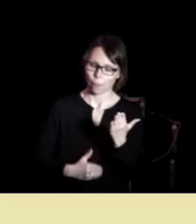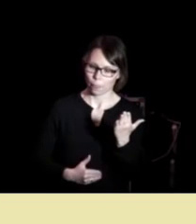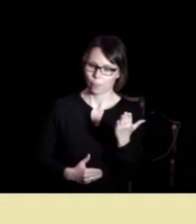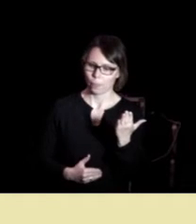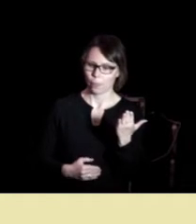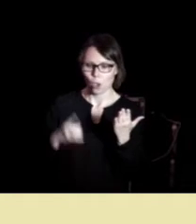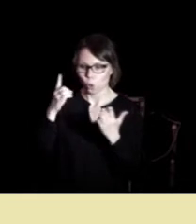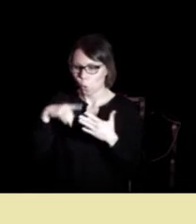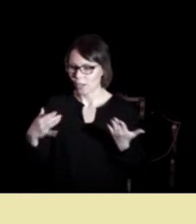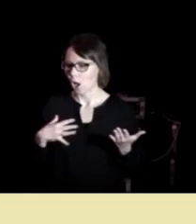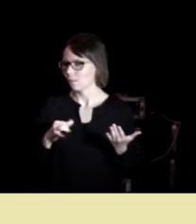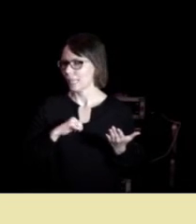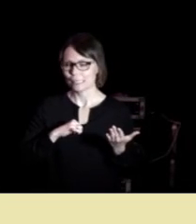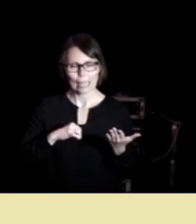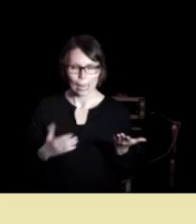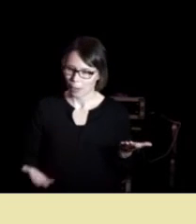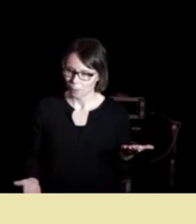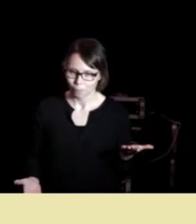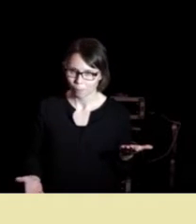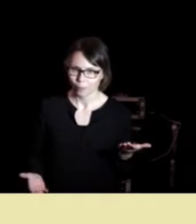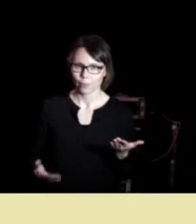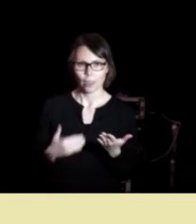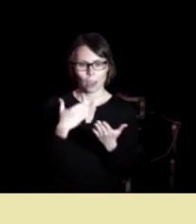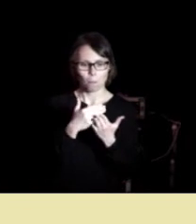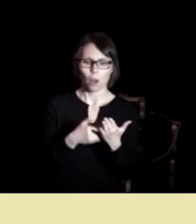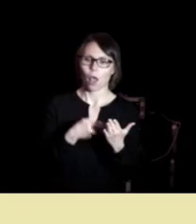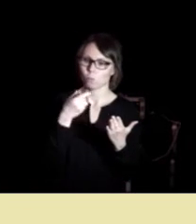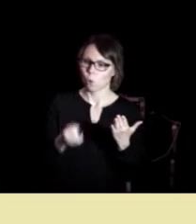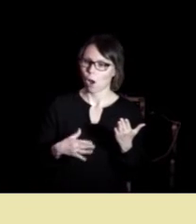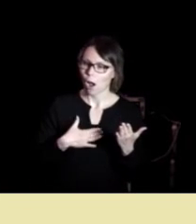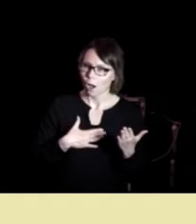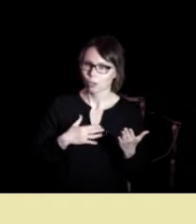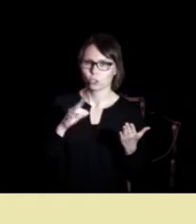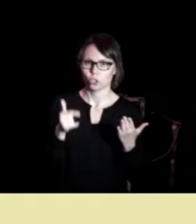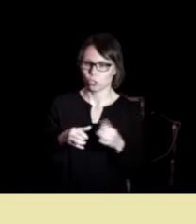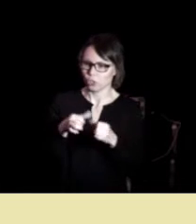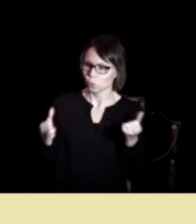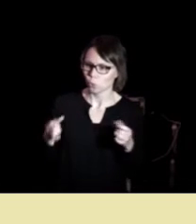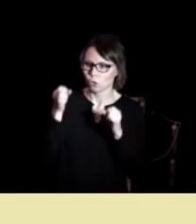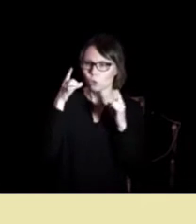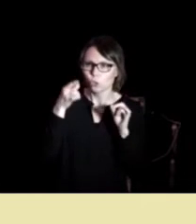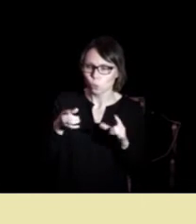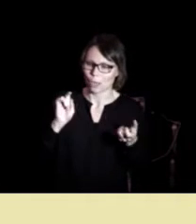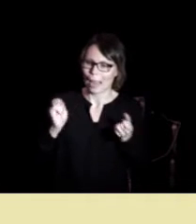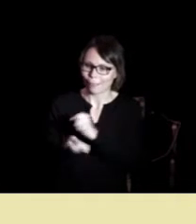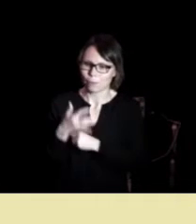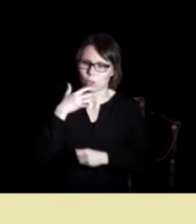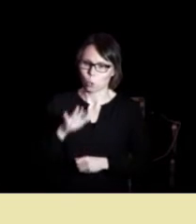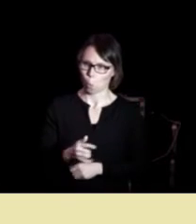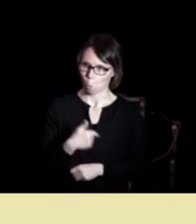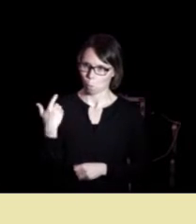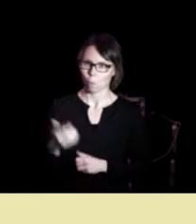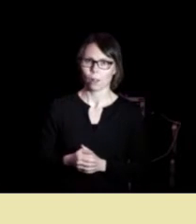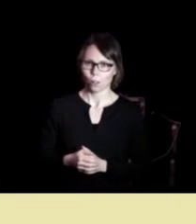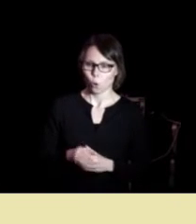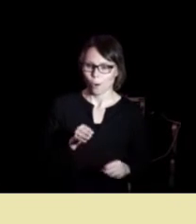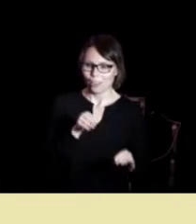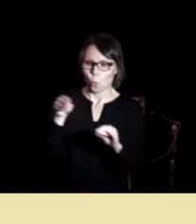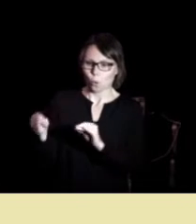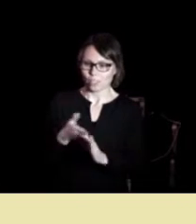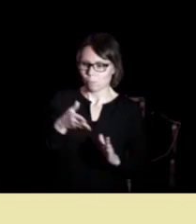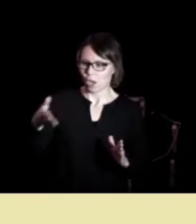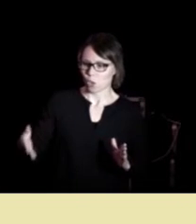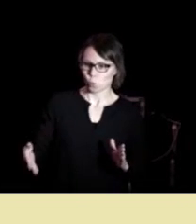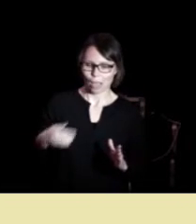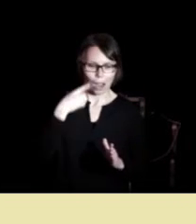går ikke av seg selv en plan er nødvendig fordi vi snakker om en stor kulturendring og i en overgangsperiode